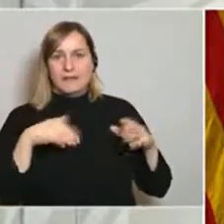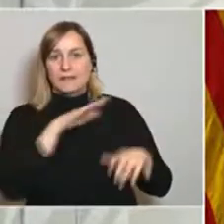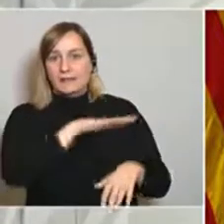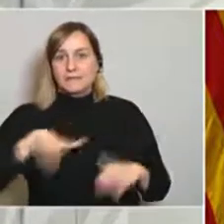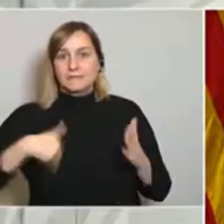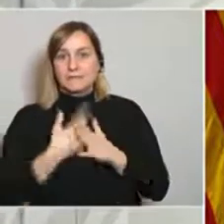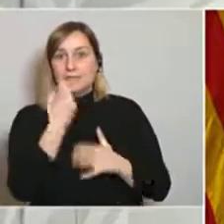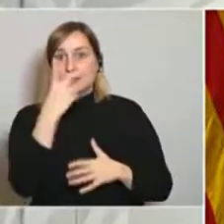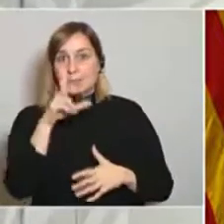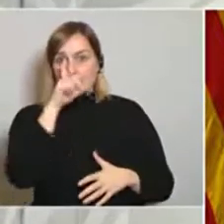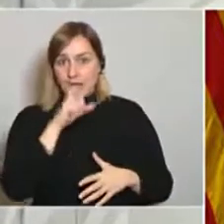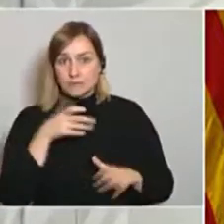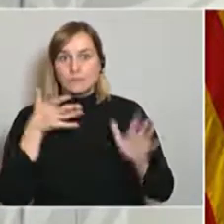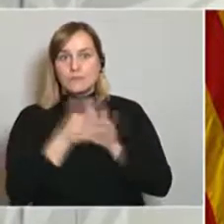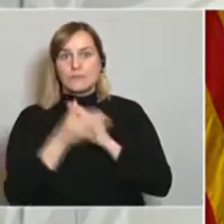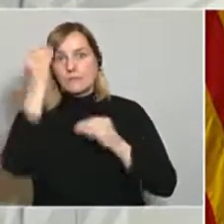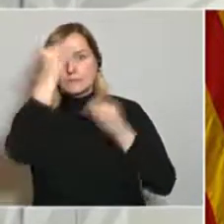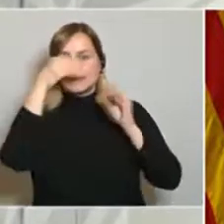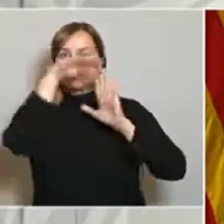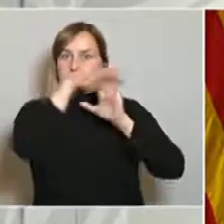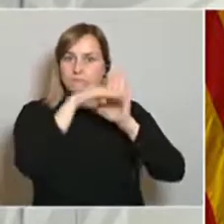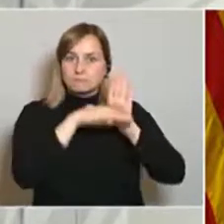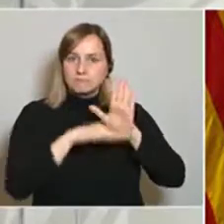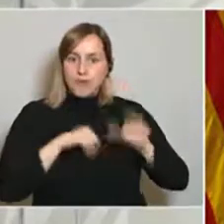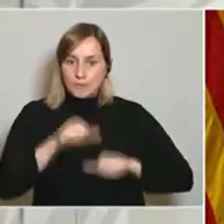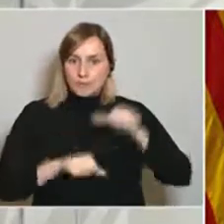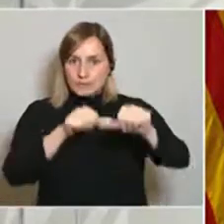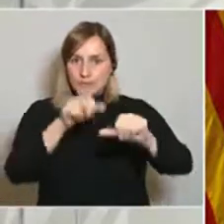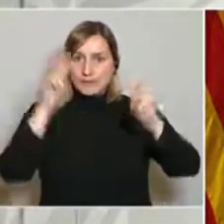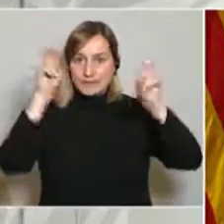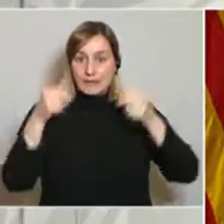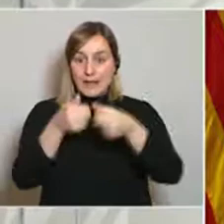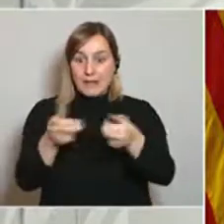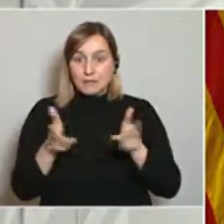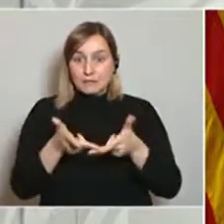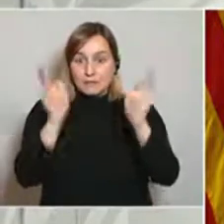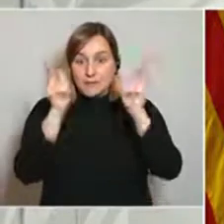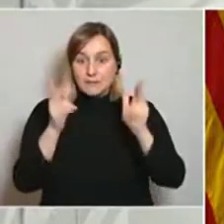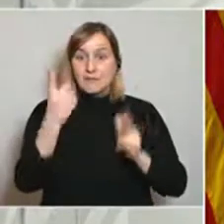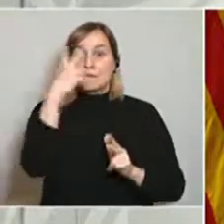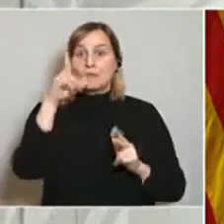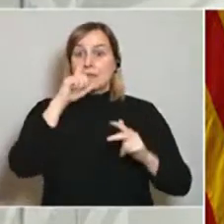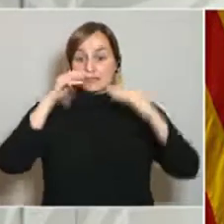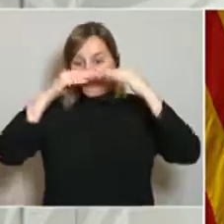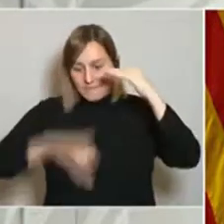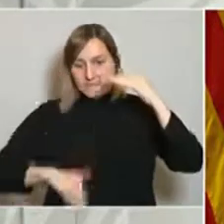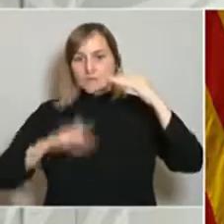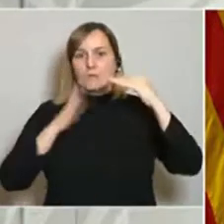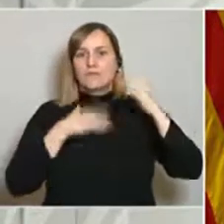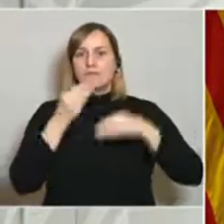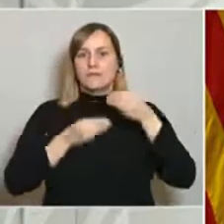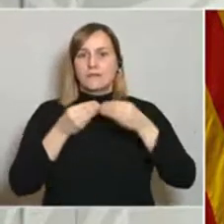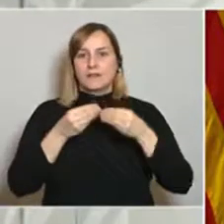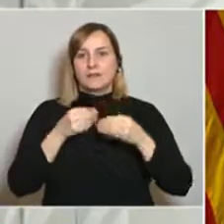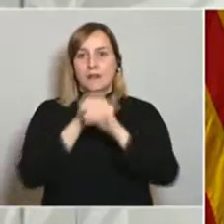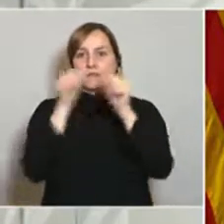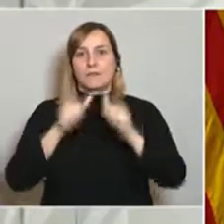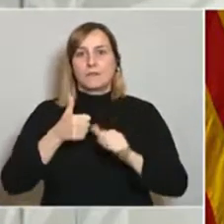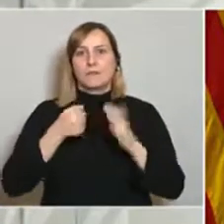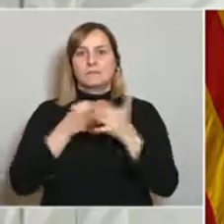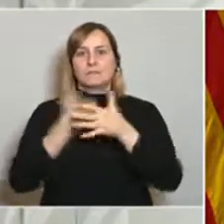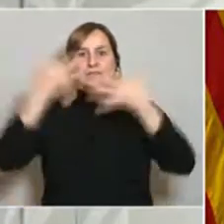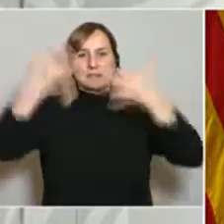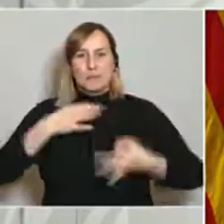establert uns procediments perquè aquest desconfinament, aquesta sortida dels menors d'edat, pogués ser feta de la forma més segura possible i